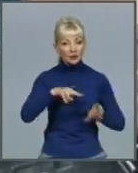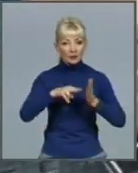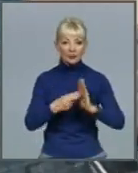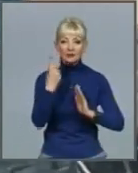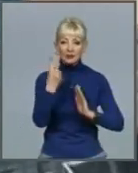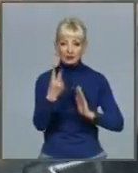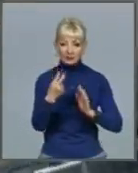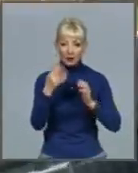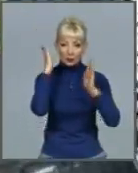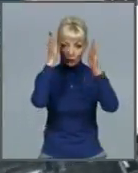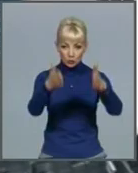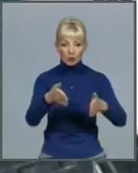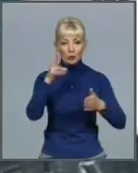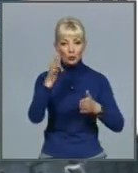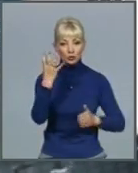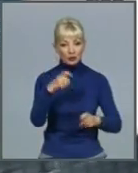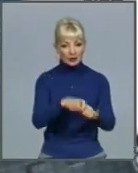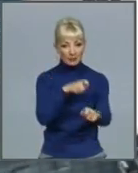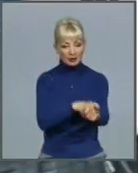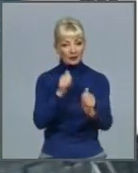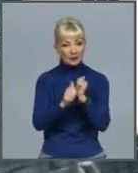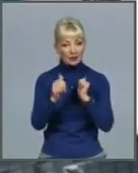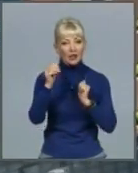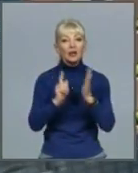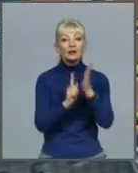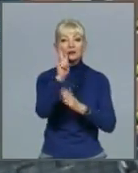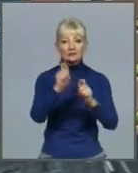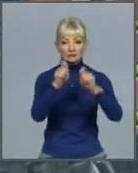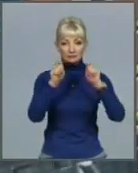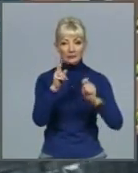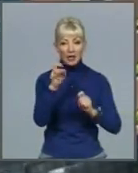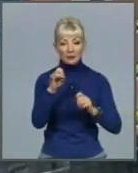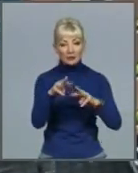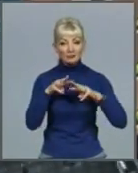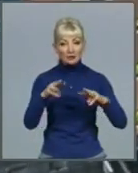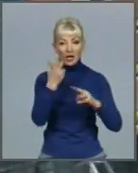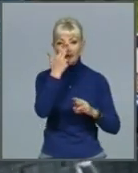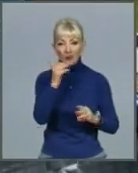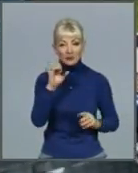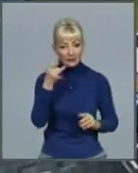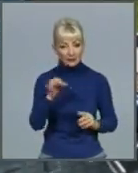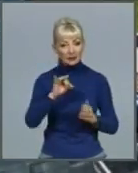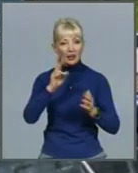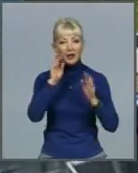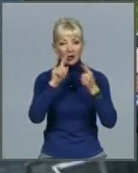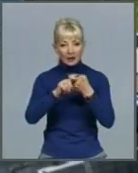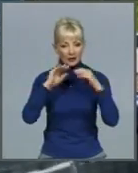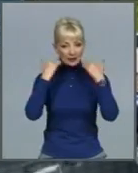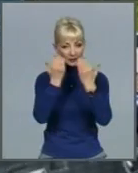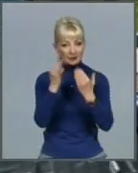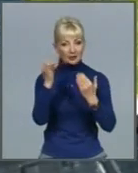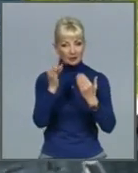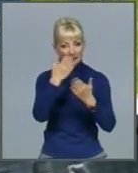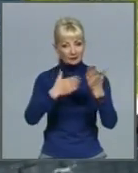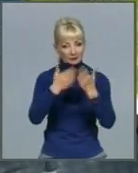метри кожна. Набула чинності постанова Кабміну щодо адаптивного карантину та зняття обмежень. Проте, за оцінками МОЗ, приблизно